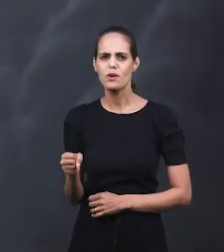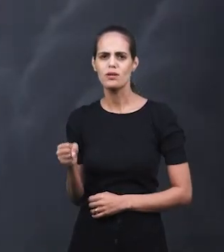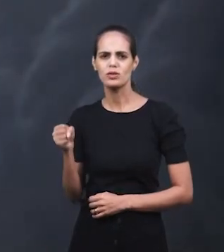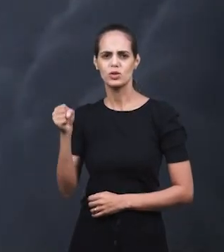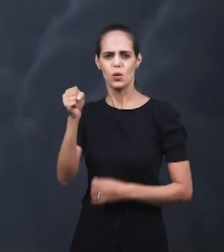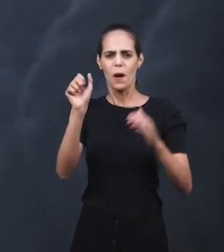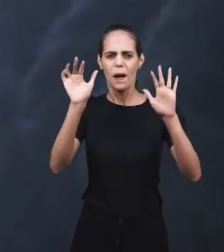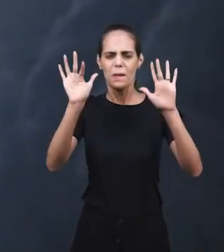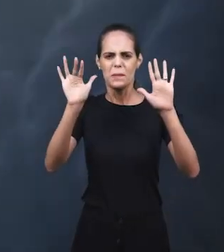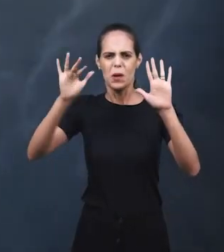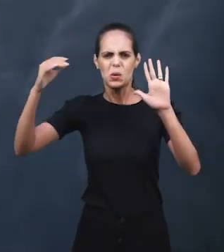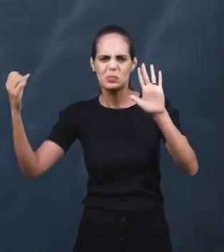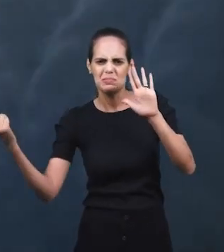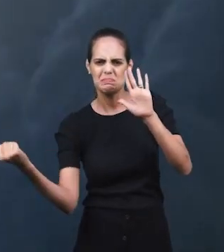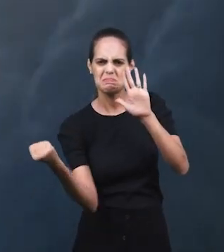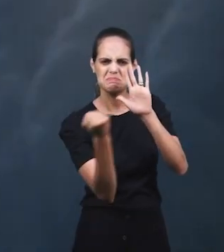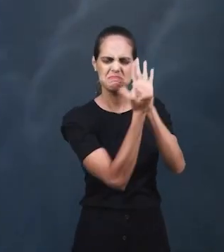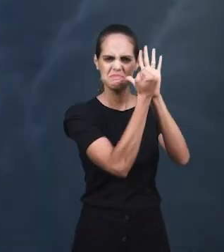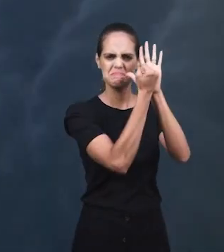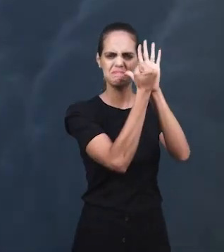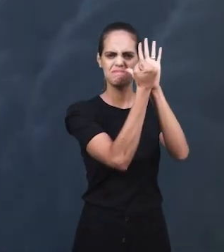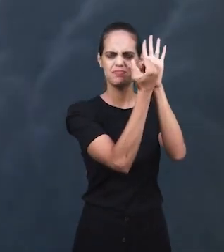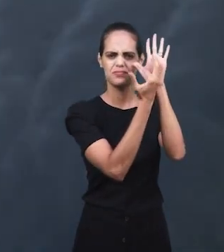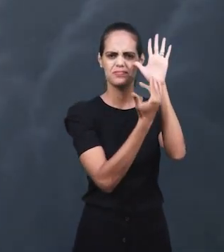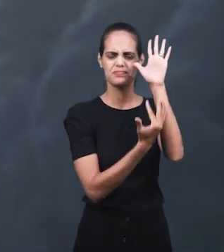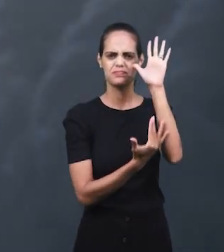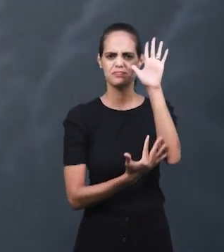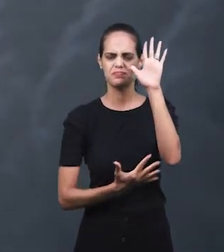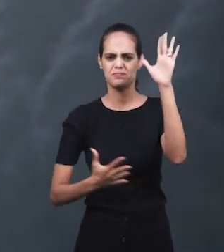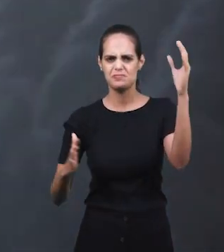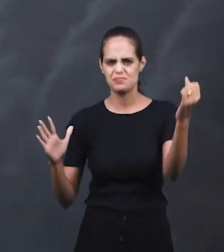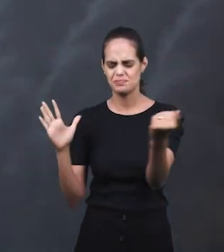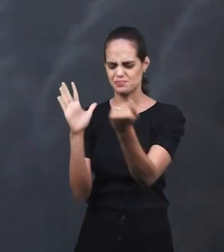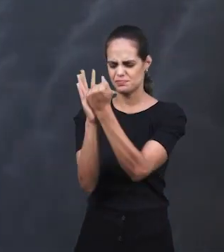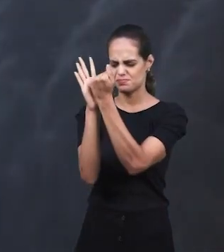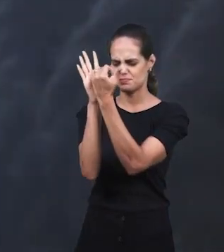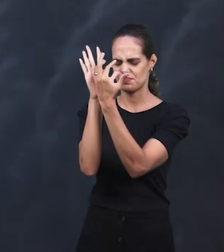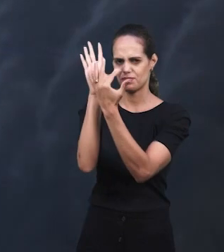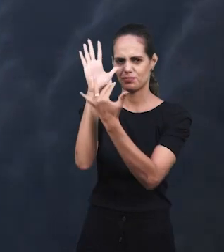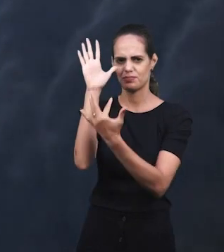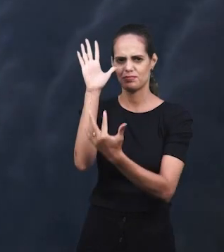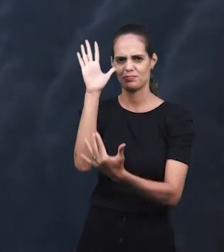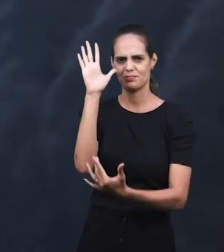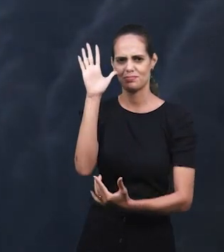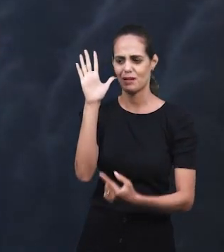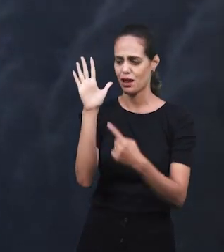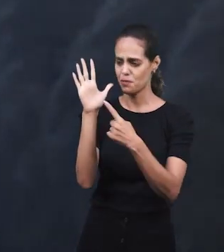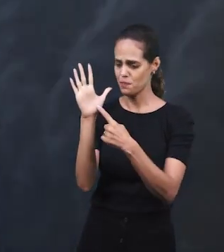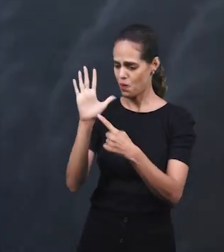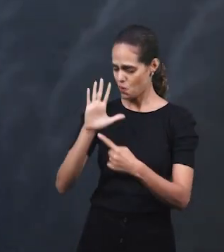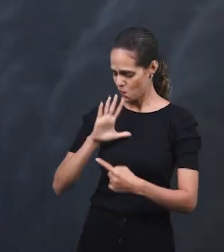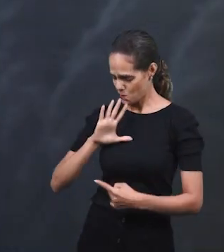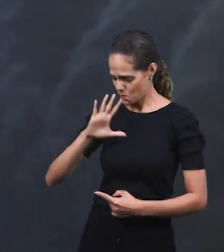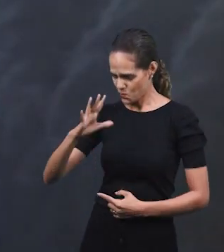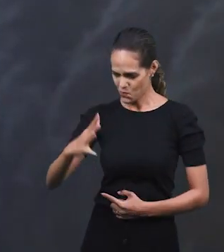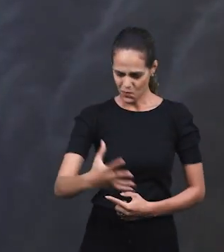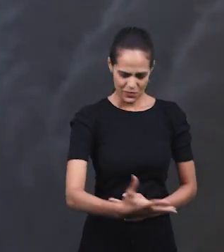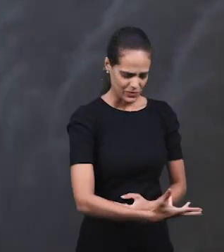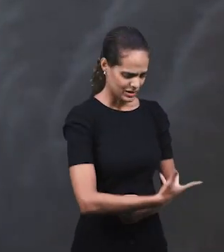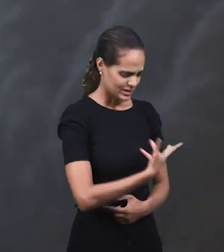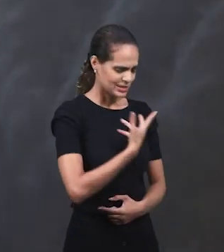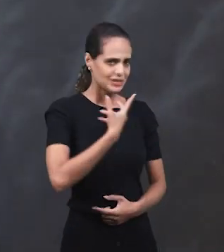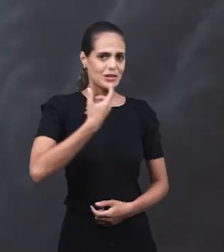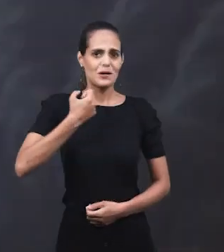рука, что на кресте пронзилась, была пронзена, она спасла меня,